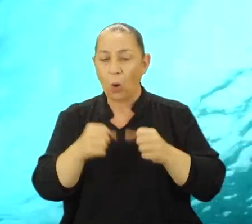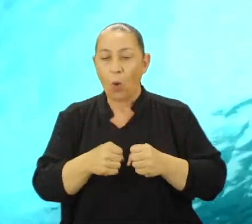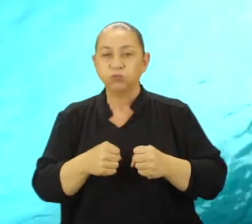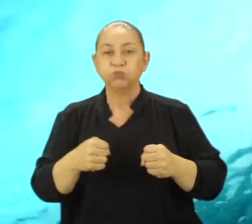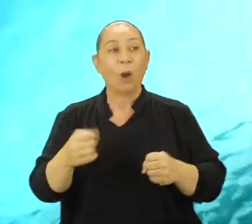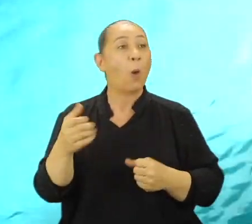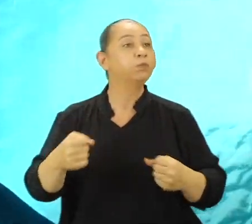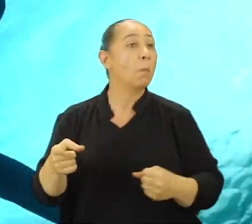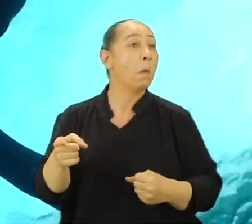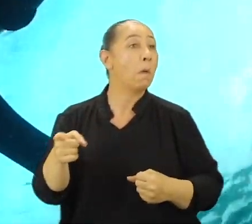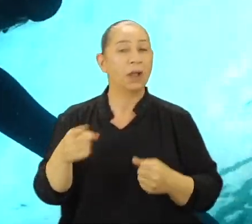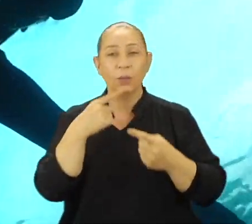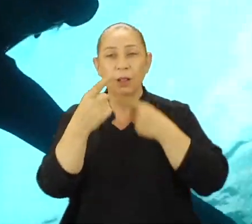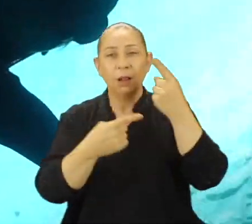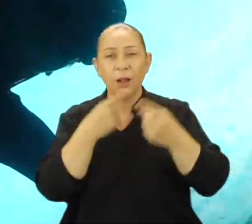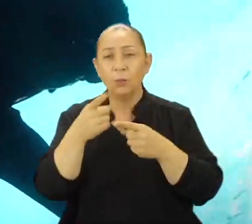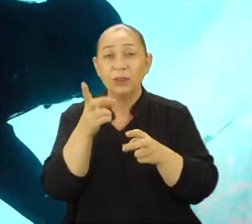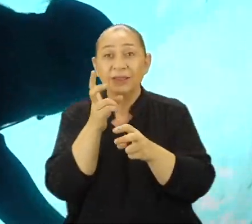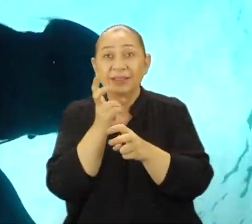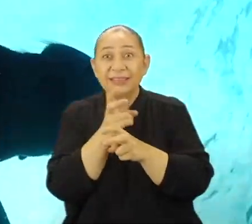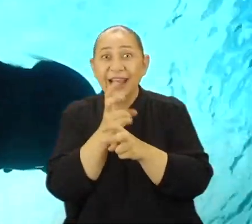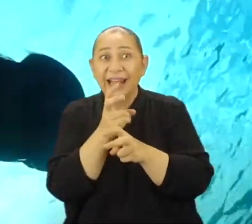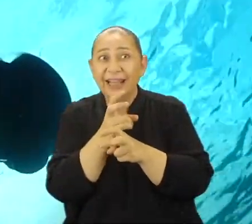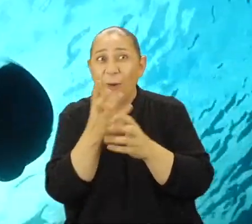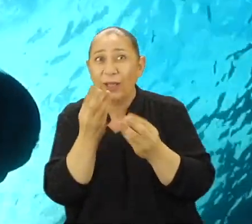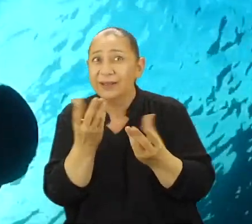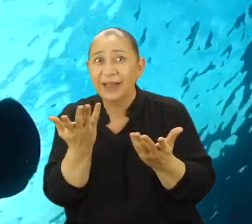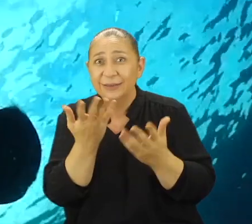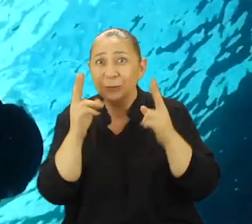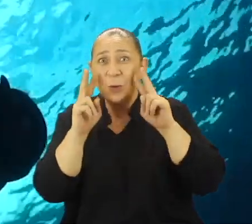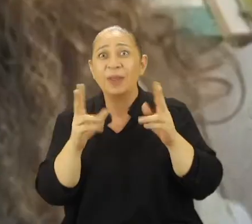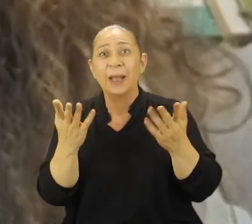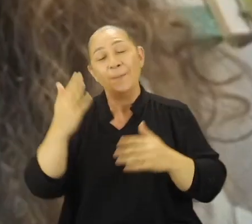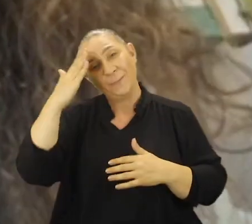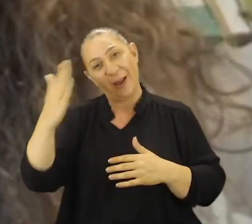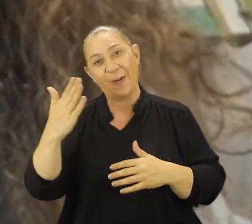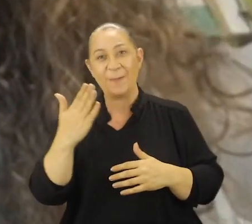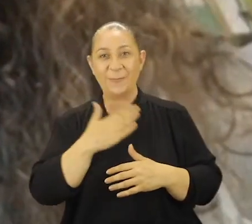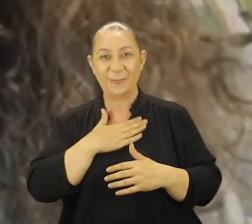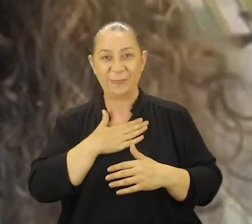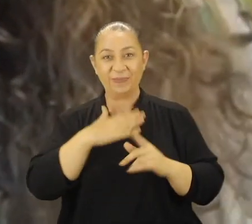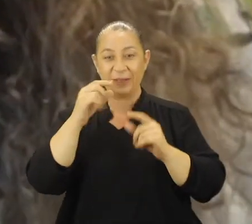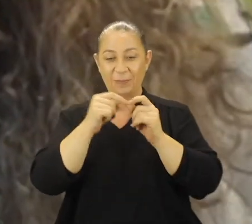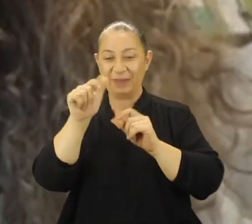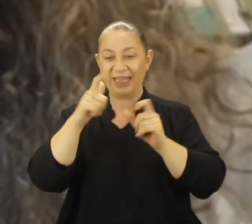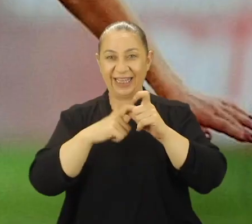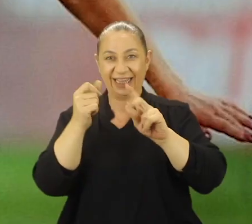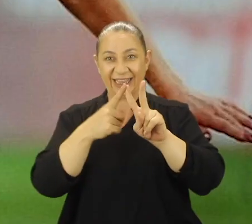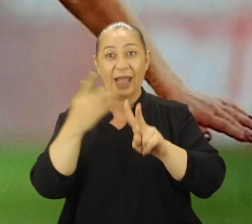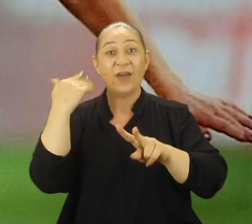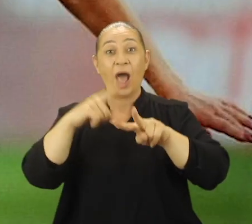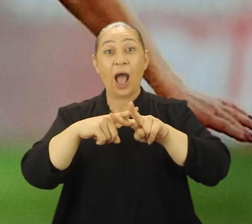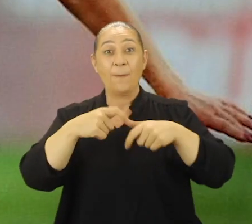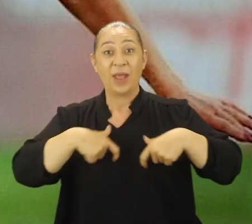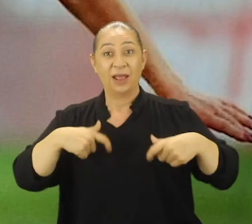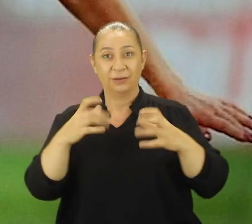kilolarla gündeme gelebiliyorlar. Bu tehlikeli sularda hangimiz yüzmedik ki? Merhabalar, İlgin Defterli ben. Eski